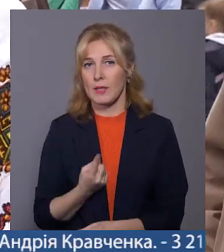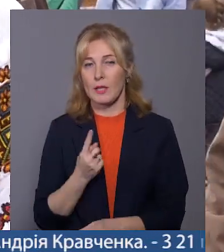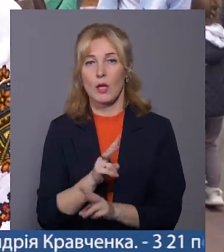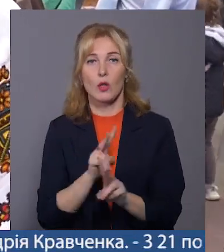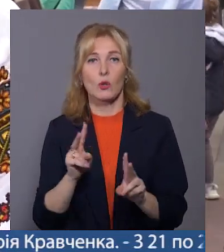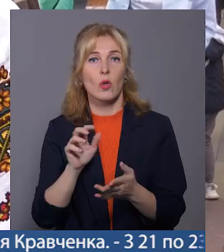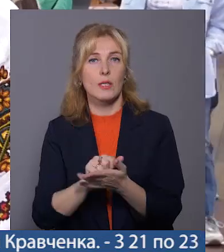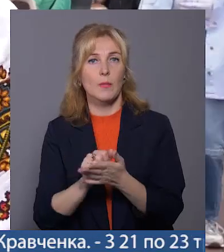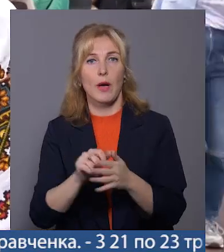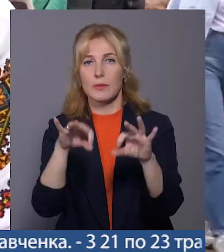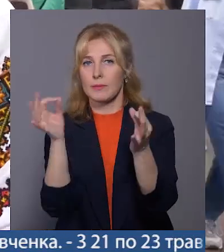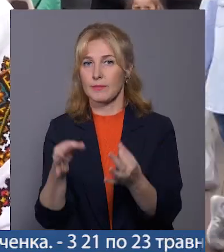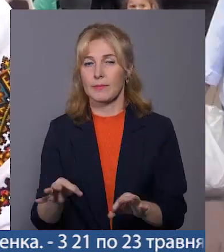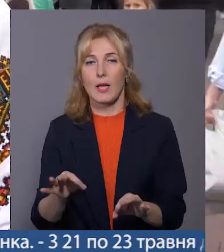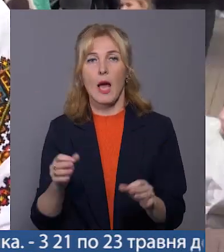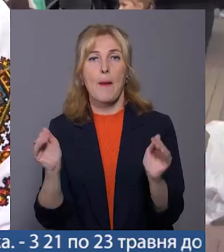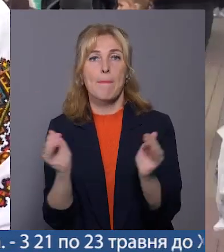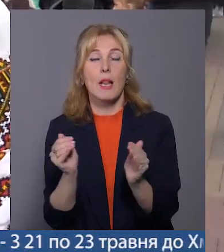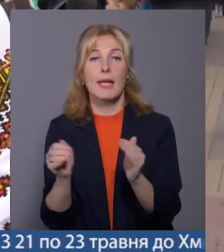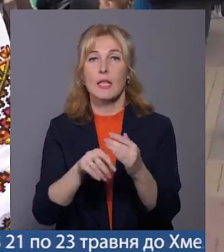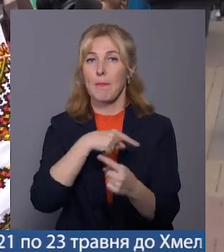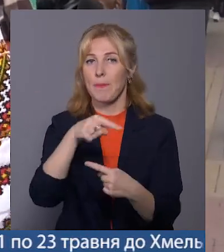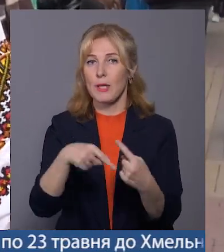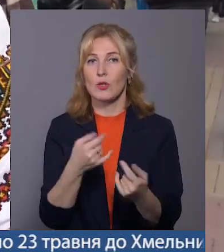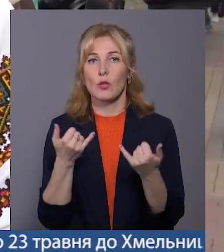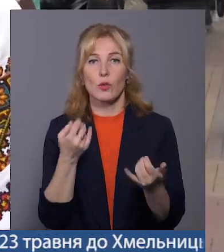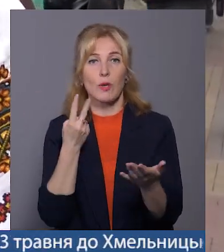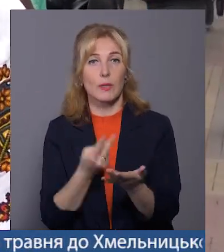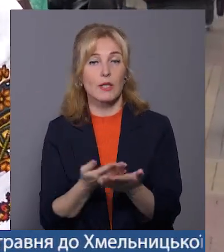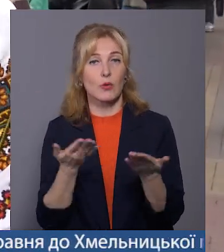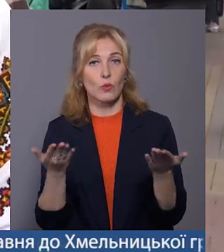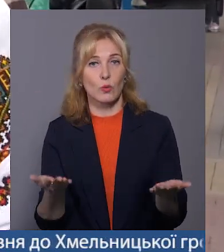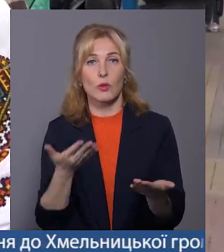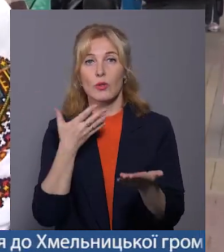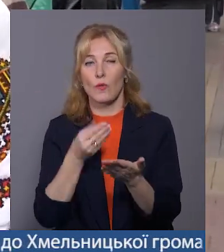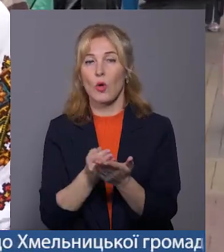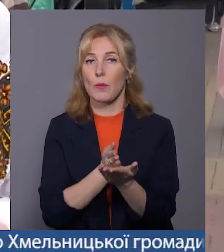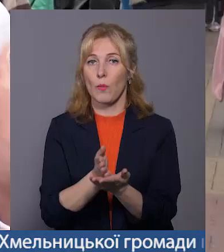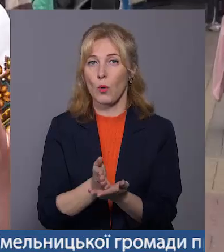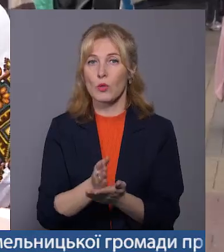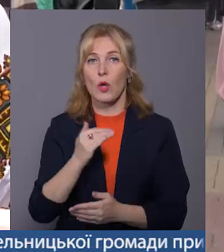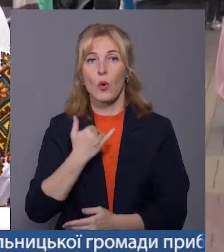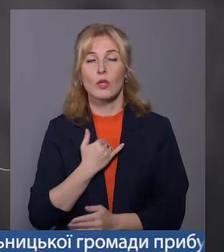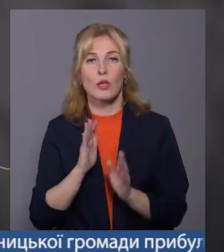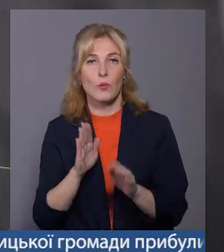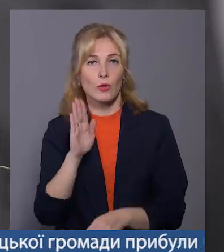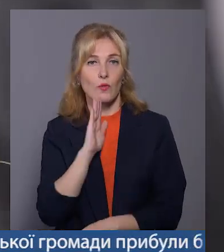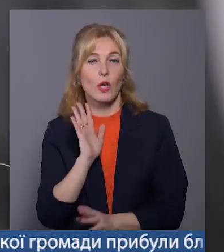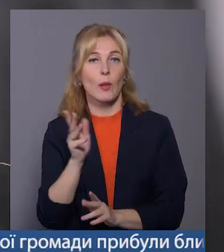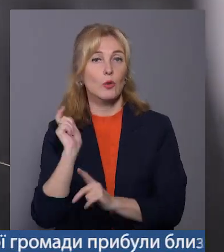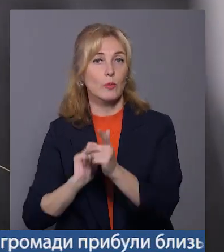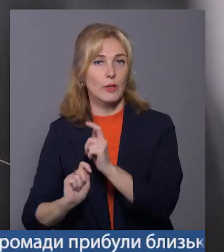-прикладним мистецтвом, і маленькі бізнеси, які сьогодні презентують свої товари чи послуги. У нас будуть дівчатки, які будуть пласти коси,